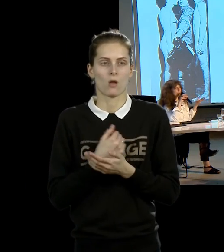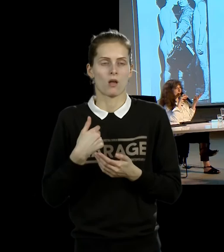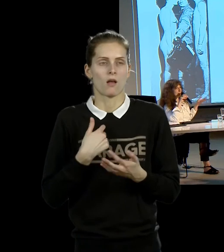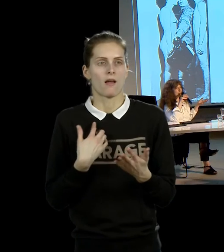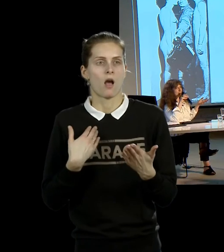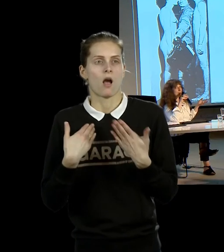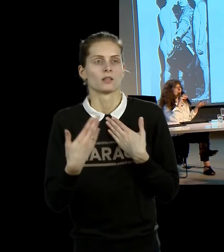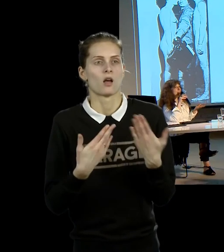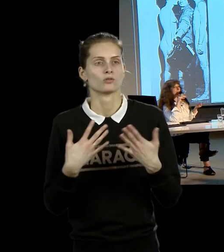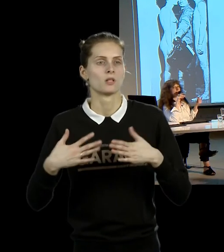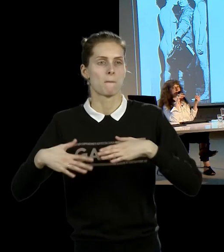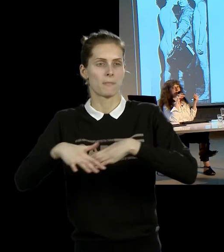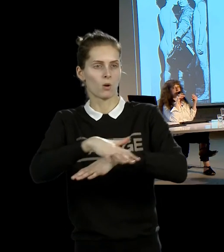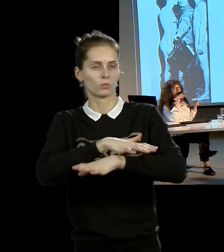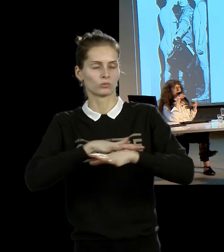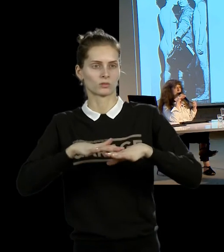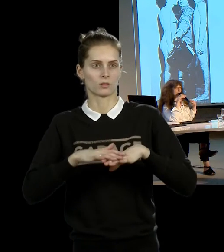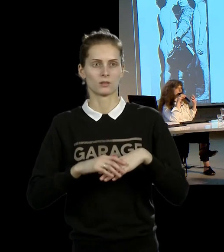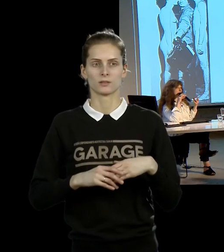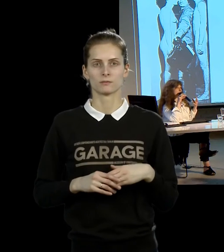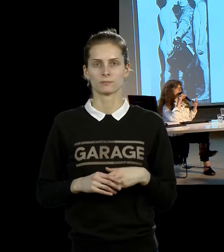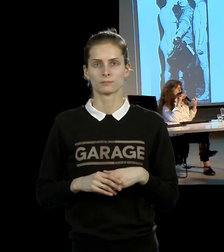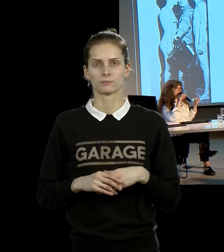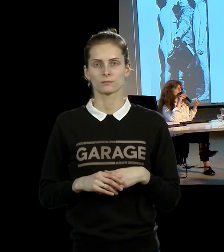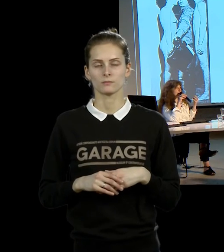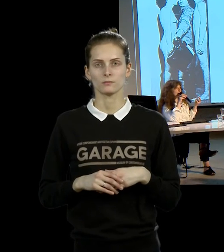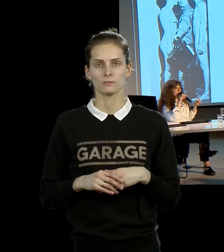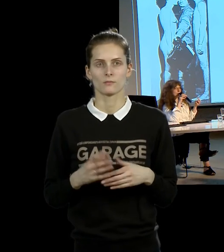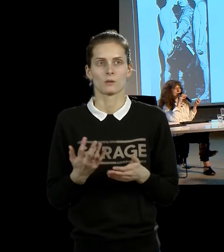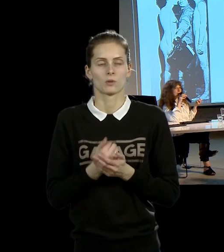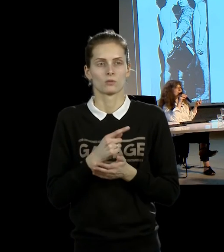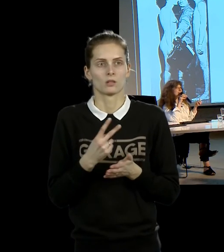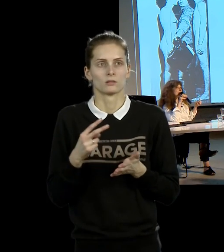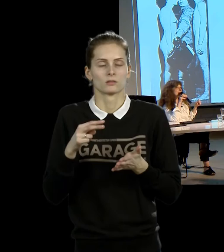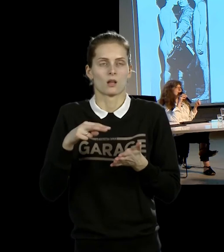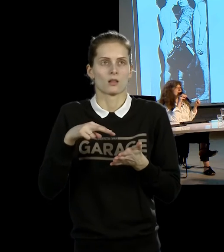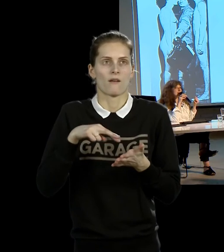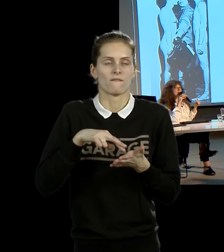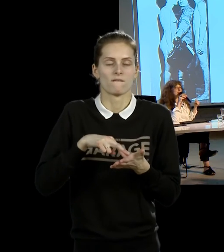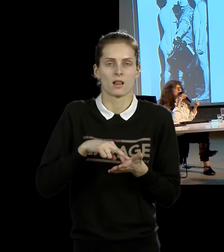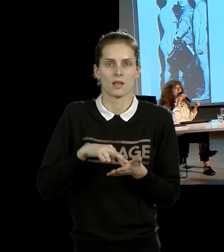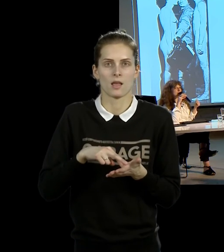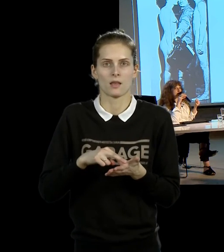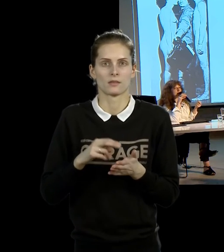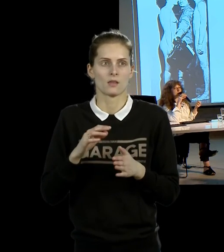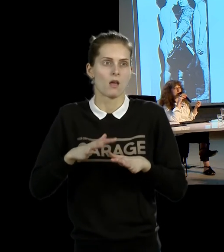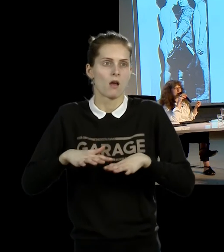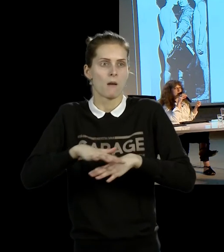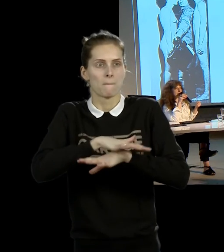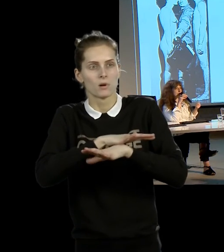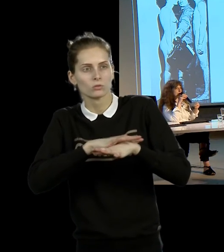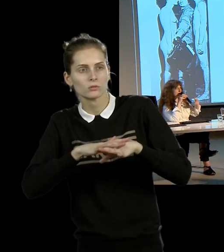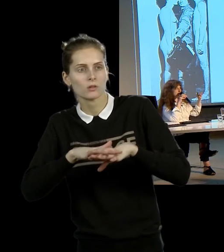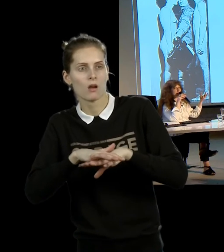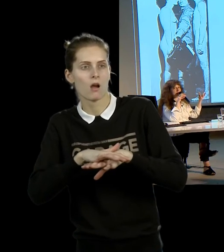речь идет об инсталляции. И вот это самое становление частью пространства, естественно, требует героизма,